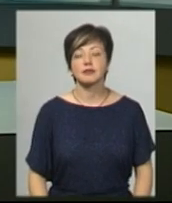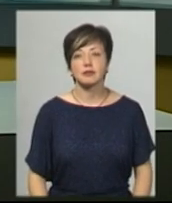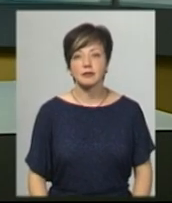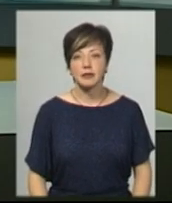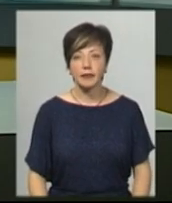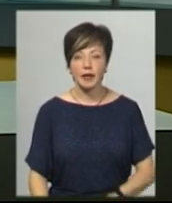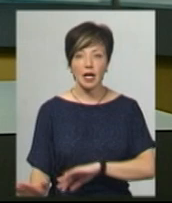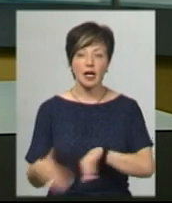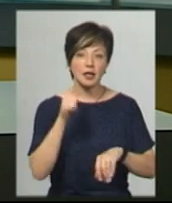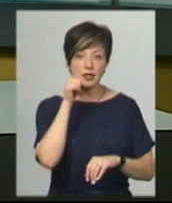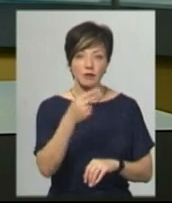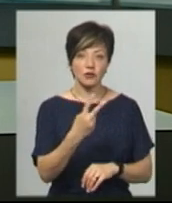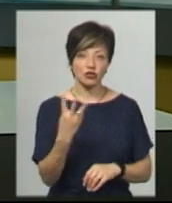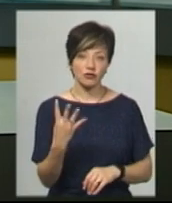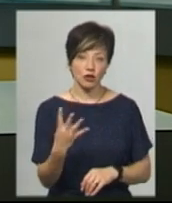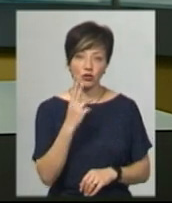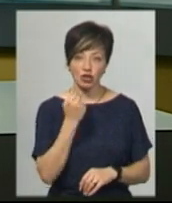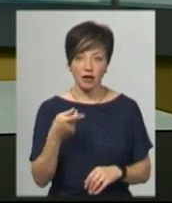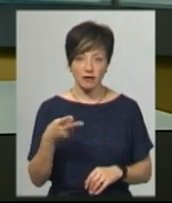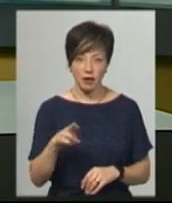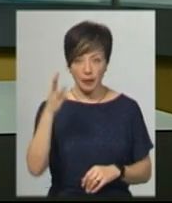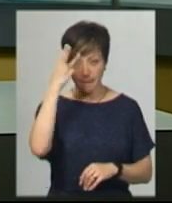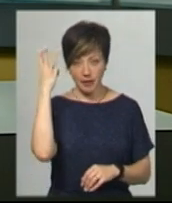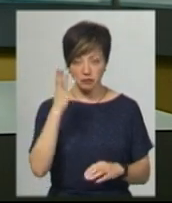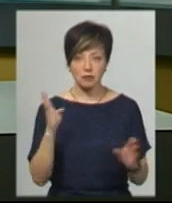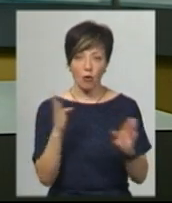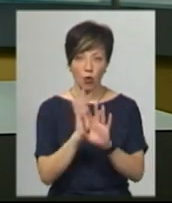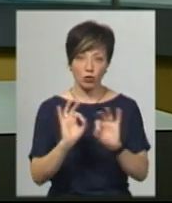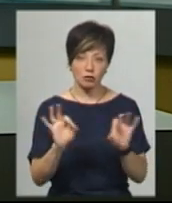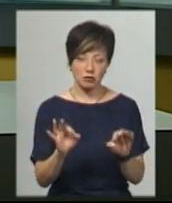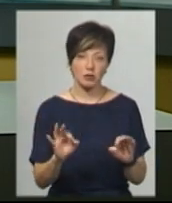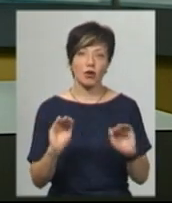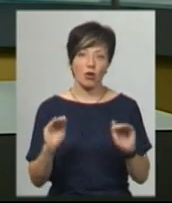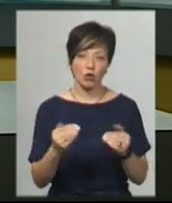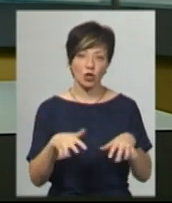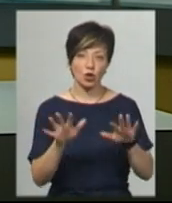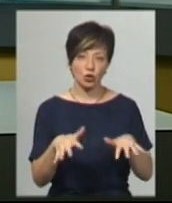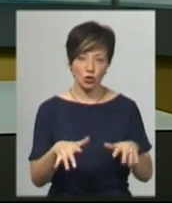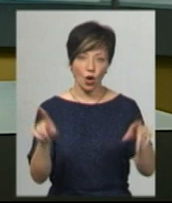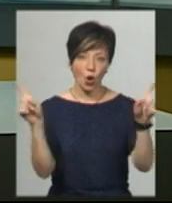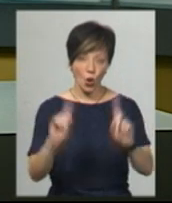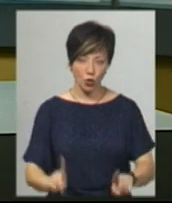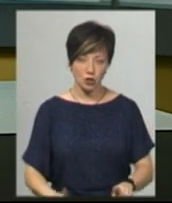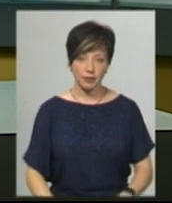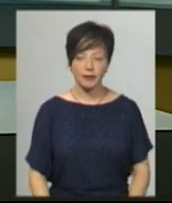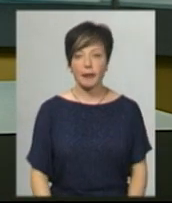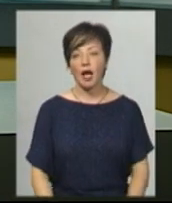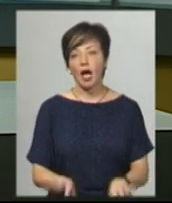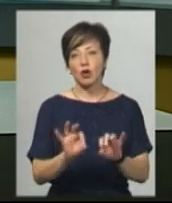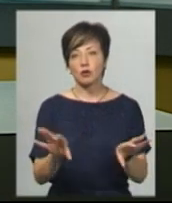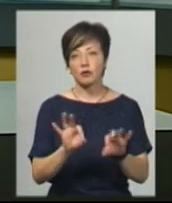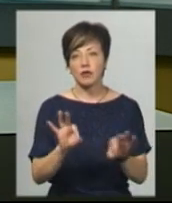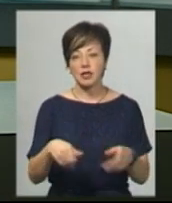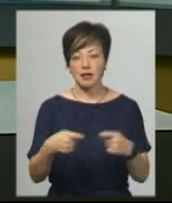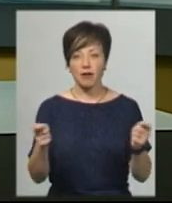Завтра, 24 червня, на Хмельниччині синоптики прогнозують короткочасні дощі та грози. Про це Суспільному